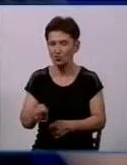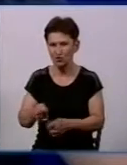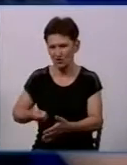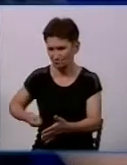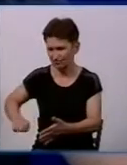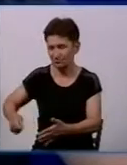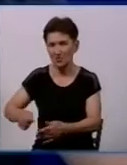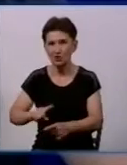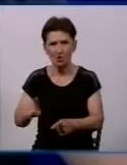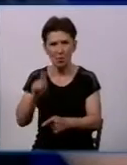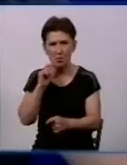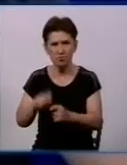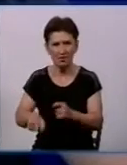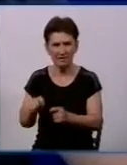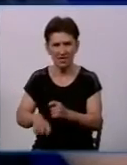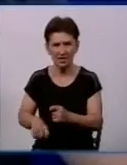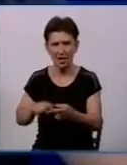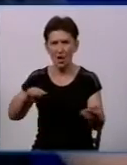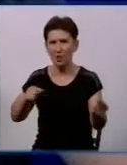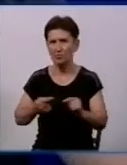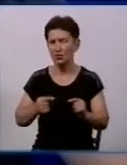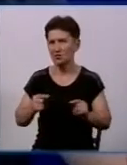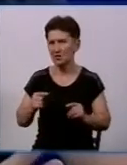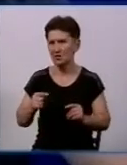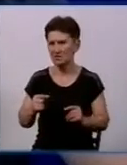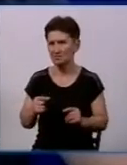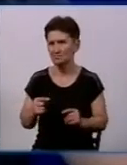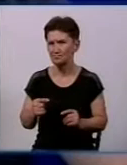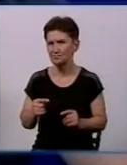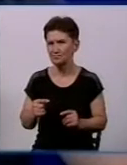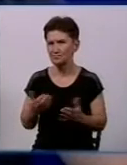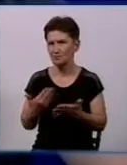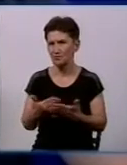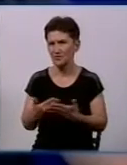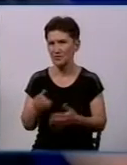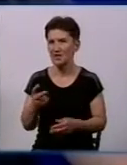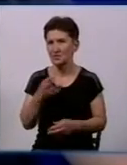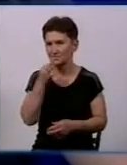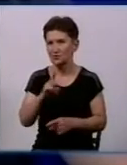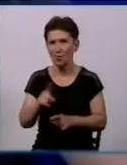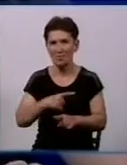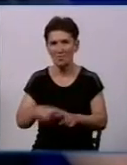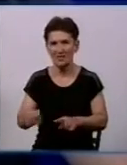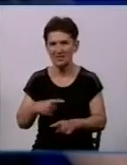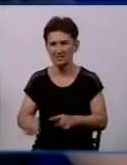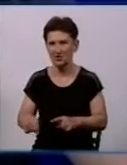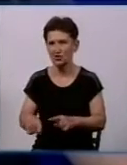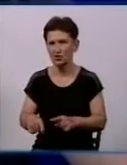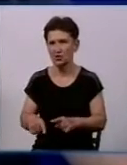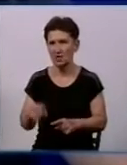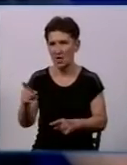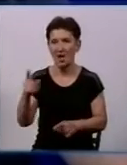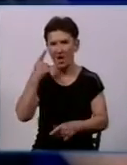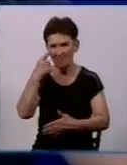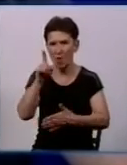перевірити ці джерела протипожежного водопостачання, ну, як скажімо, для того, щоб пришвидшити і впевнитися тому, що ми